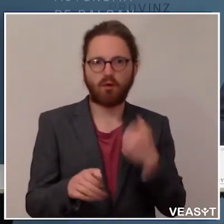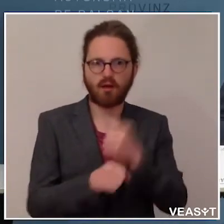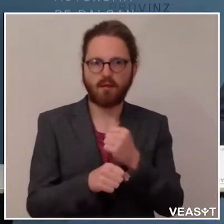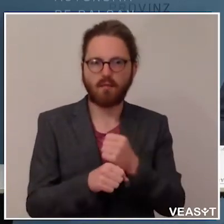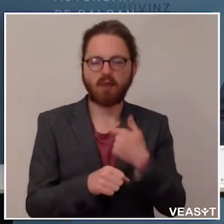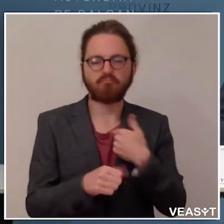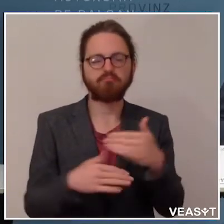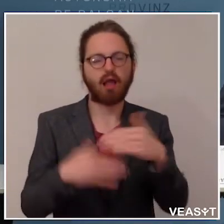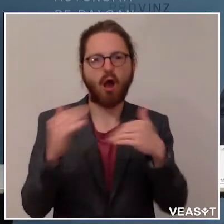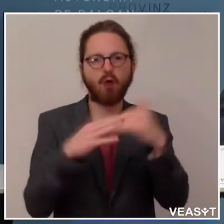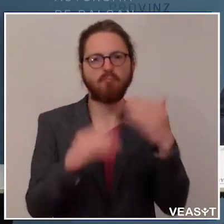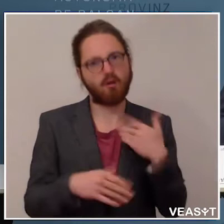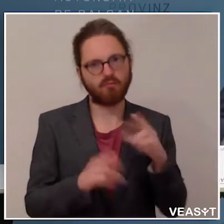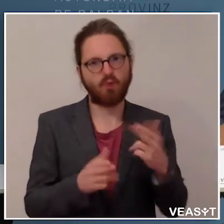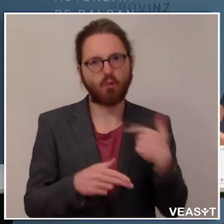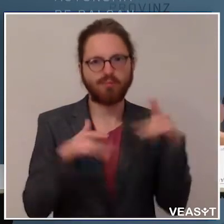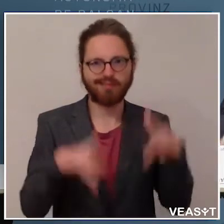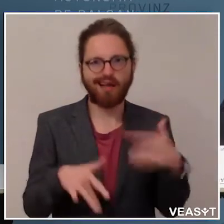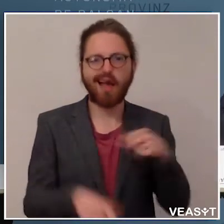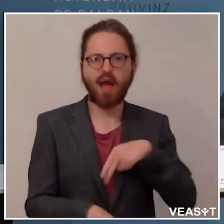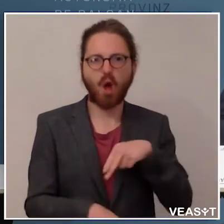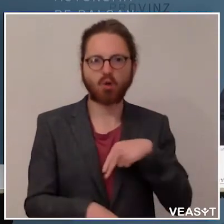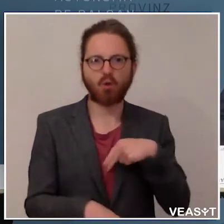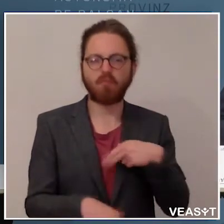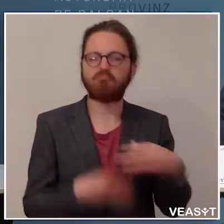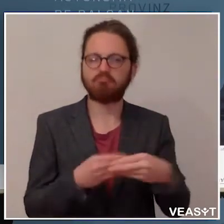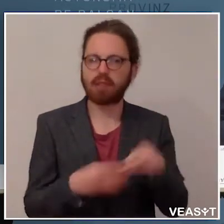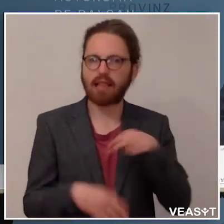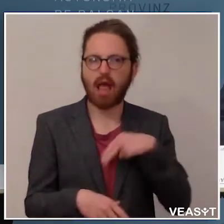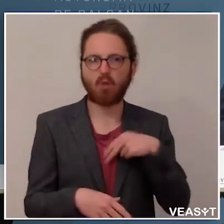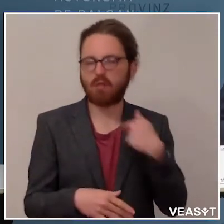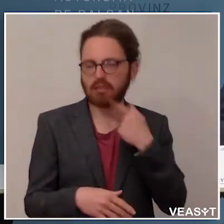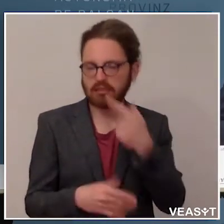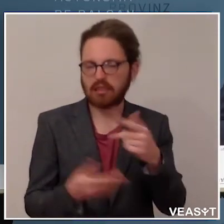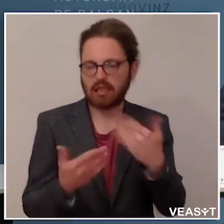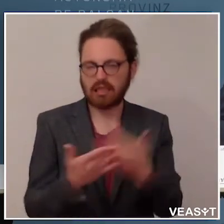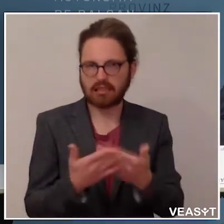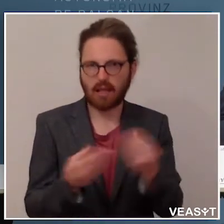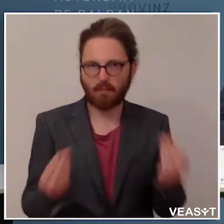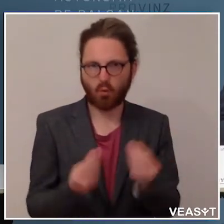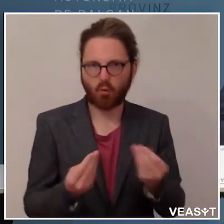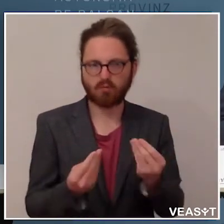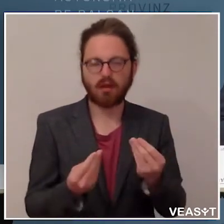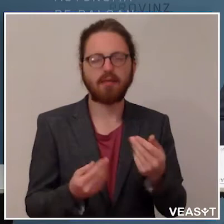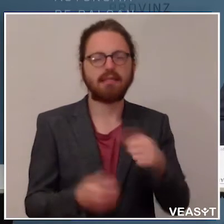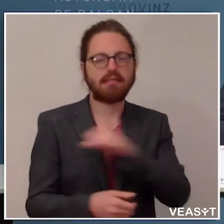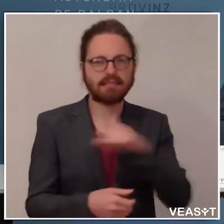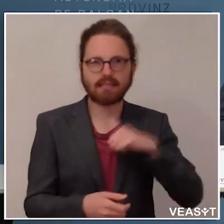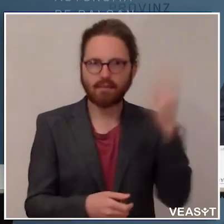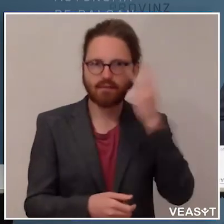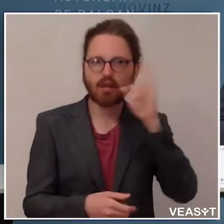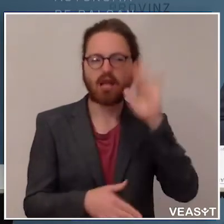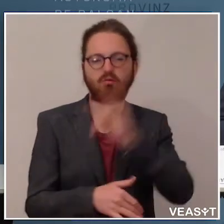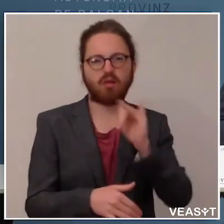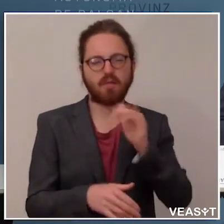Autonomie haben wir das gemacht, auch mit unserer Autonomie argumentierend, aber selbstverständlich unter besonderer Berücksichtigung der Erfordernisse